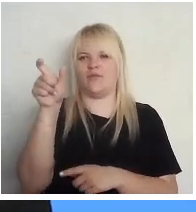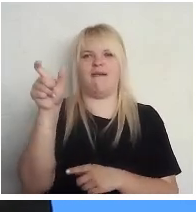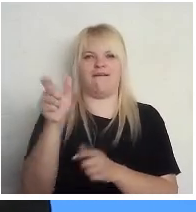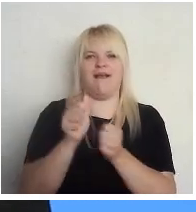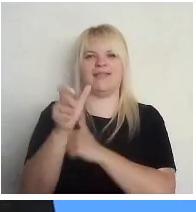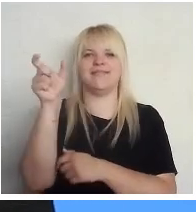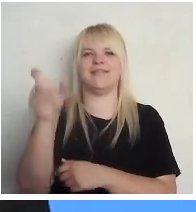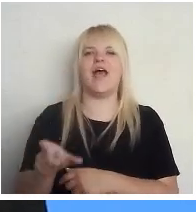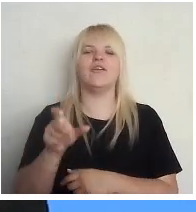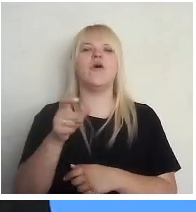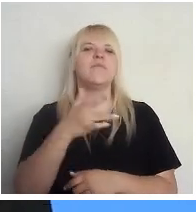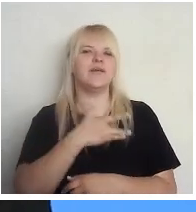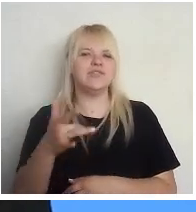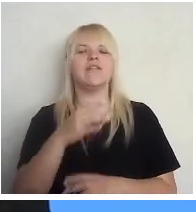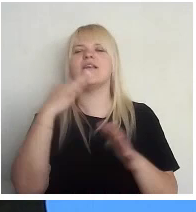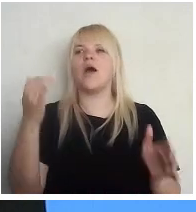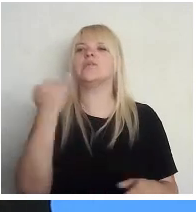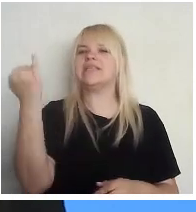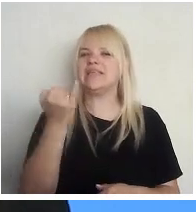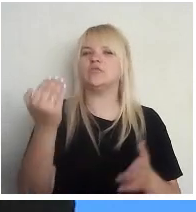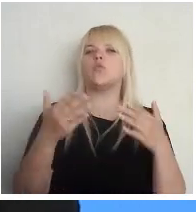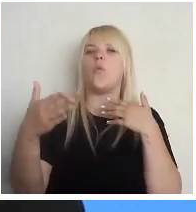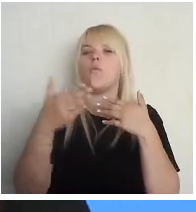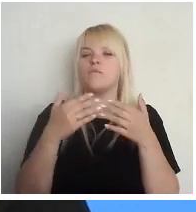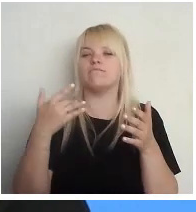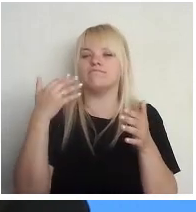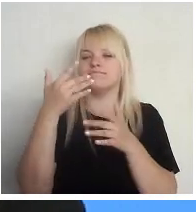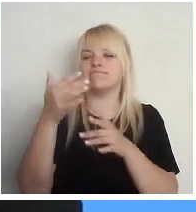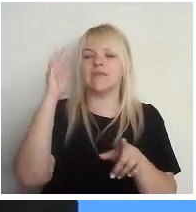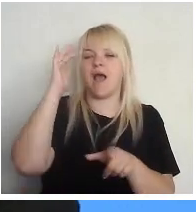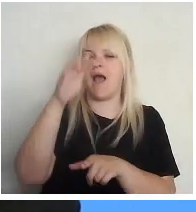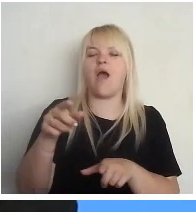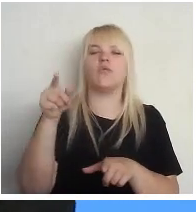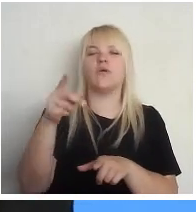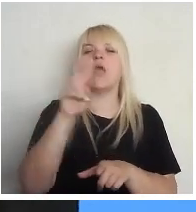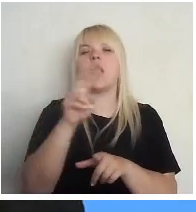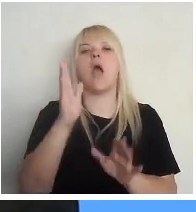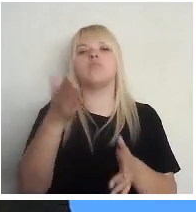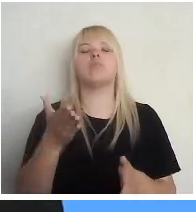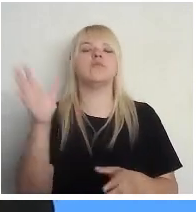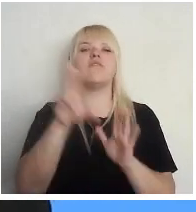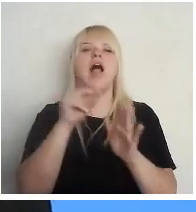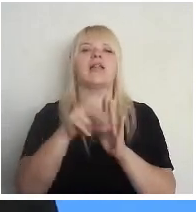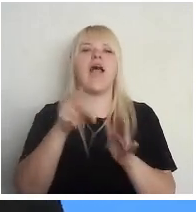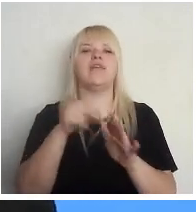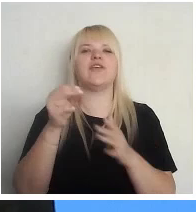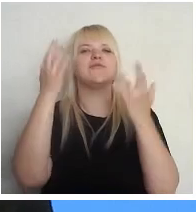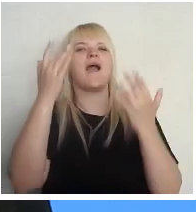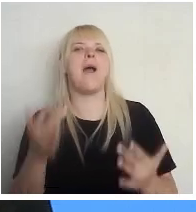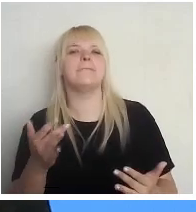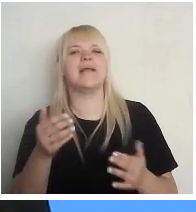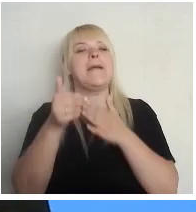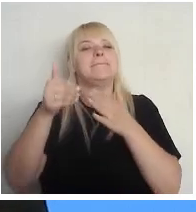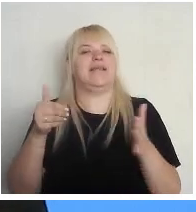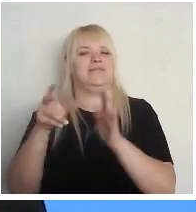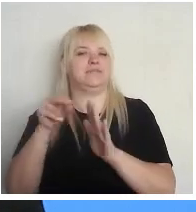Man šķiet, ka daudz interesantāk tuvākajā nākotnē būs tas, kā aizskatīsies vēlēšanu kampaņas pirms balsojuma, bet